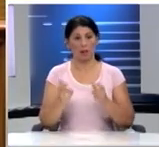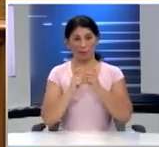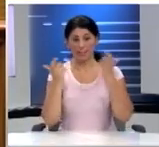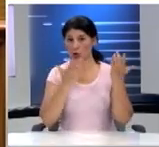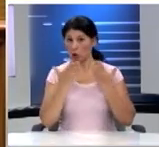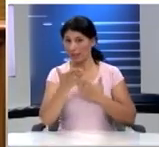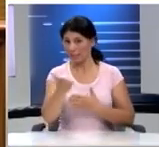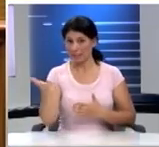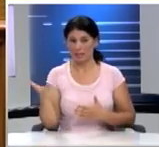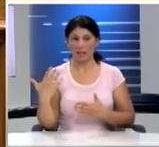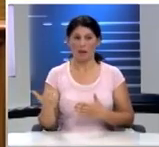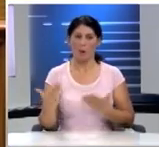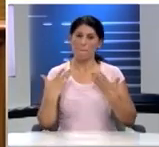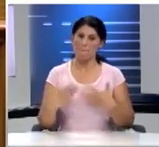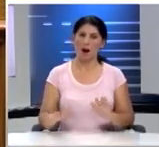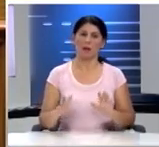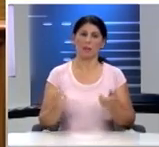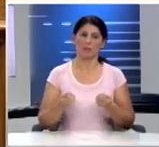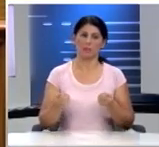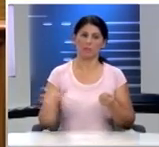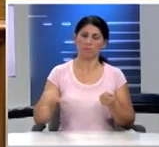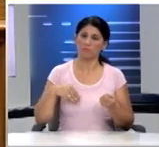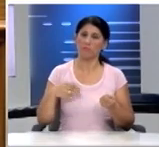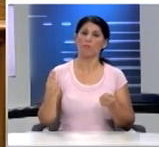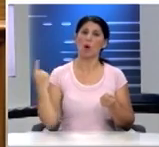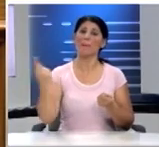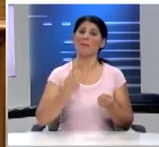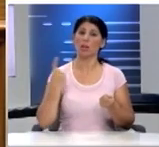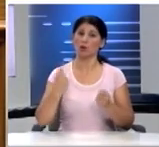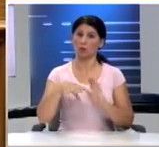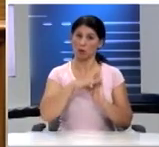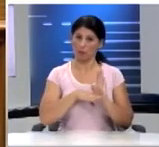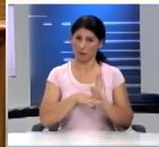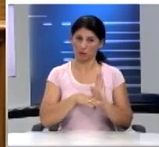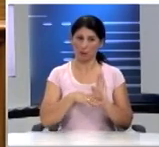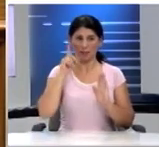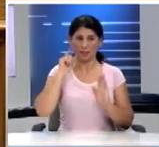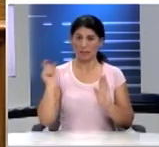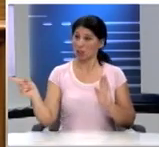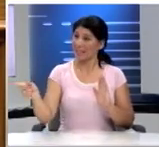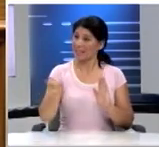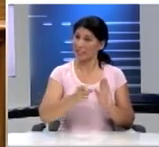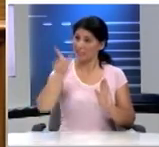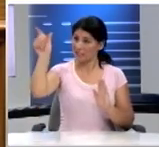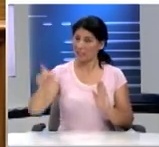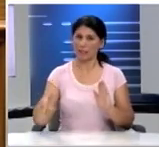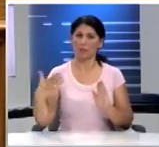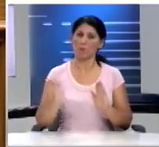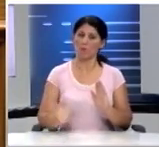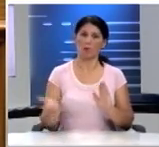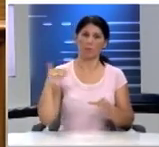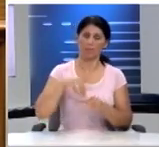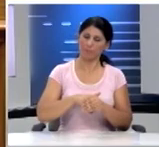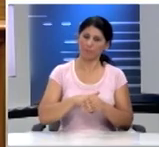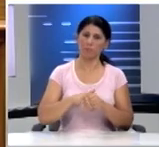σχολεία σας έχουν ήδη γίνει δέκτες πολλών περιβαλλοντικών προγραμμάτων ξέρω ότι και εσείς οι ίδιοι μπορεί να έχετε πάρει μέρος σε